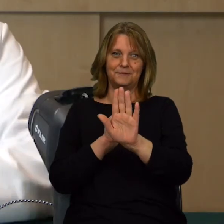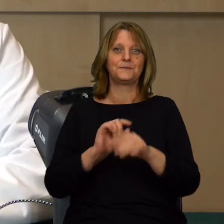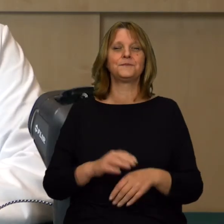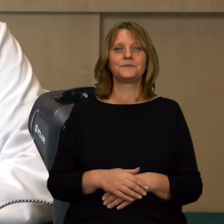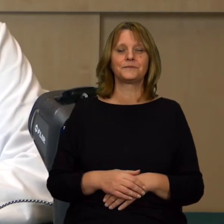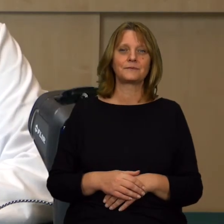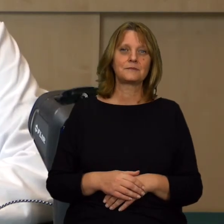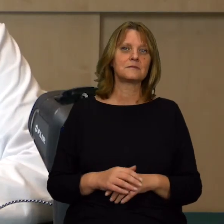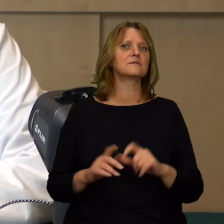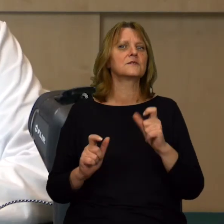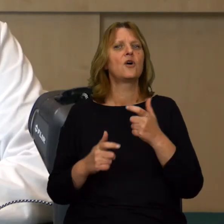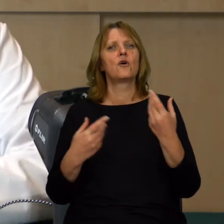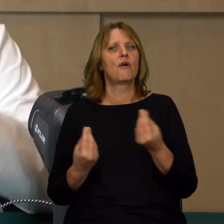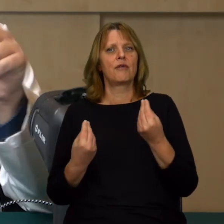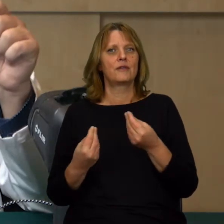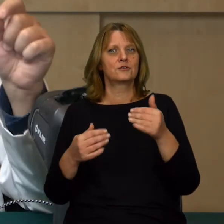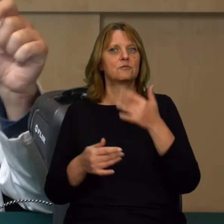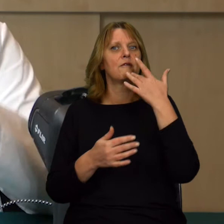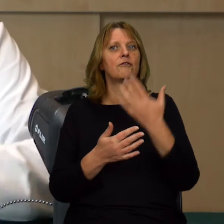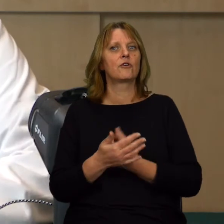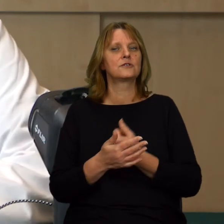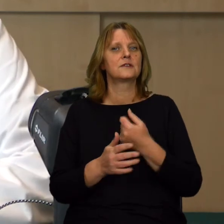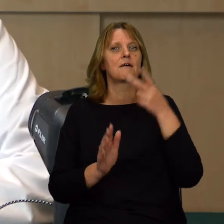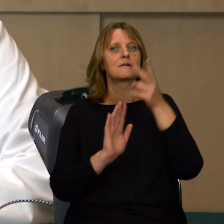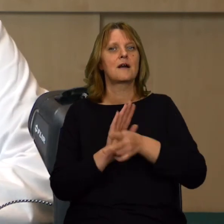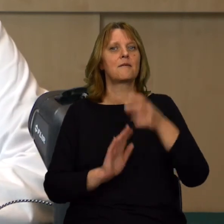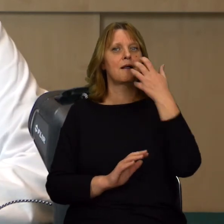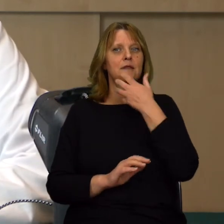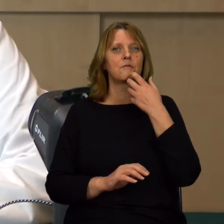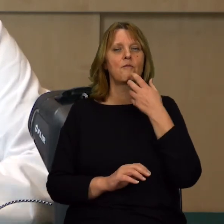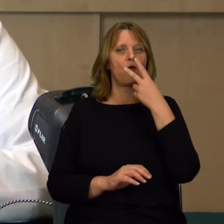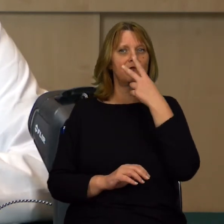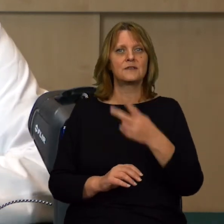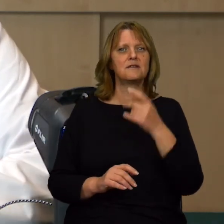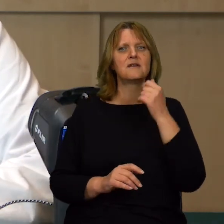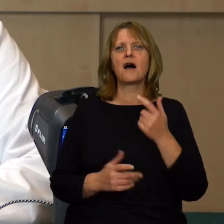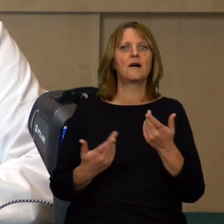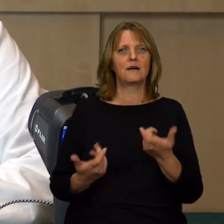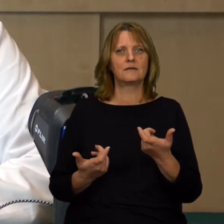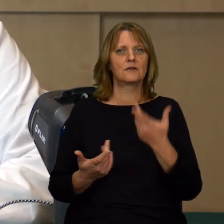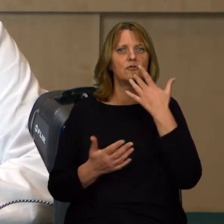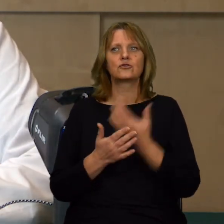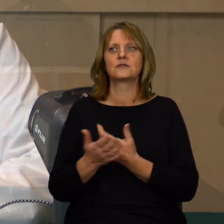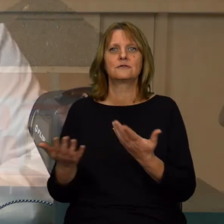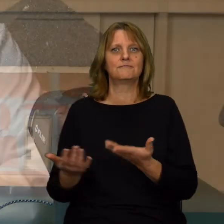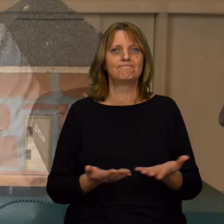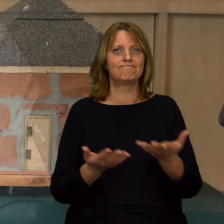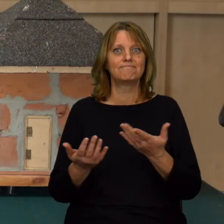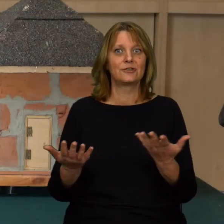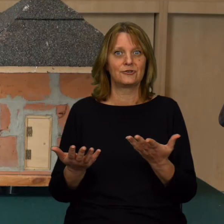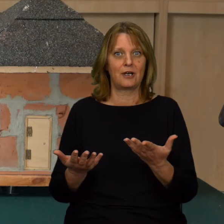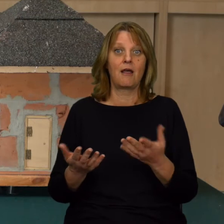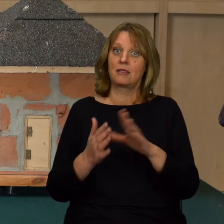Jak myślicie, do czego możemy wykorzystać taką kamerę termowizyjną na co dzień? Na przykład przy budownictwie.